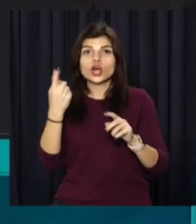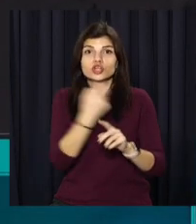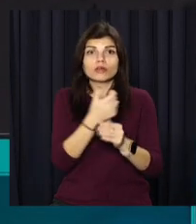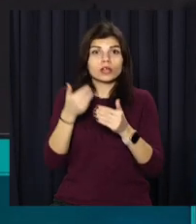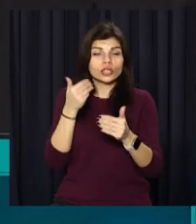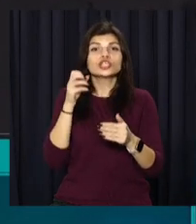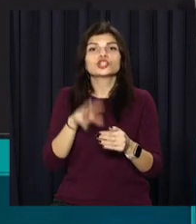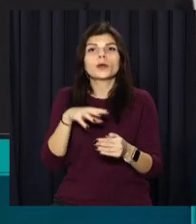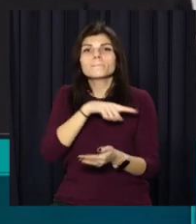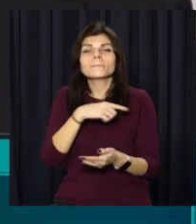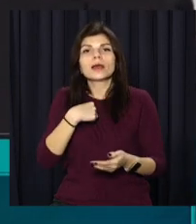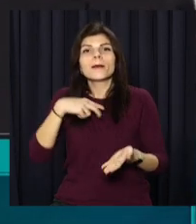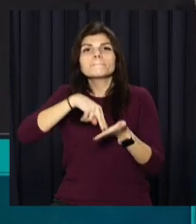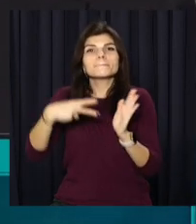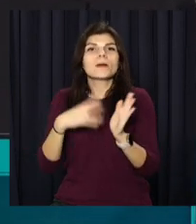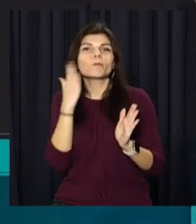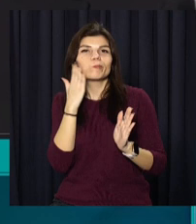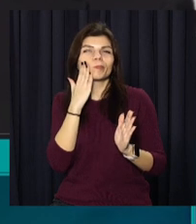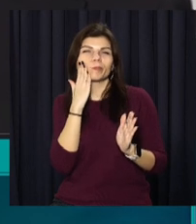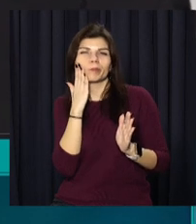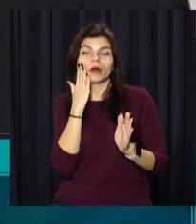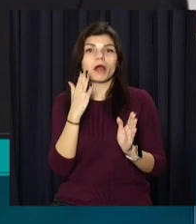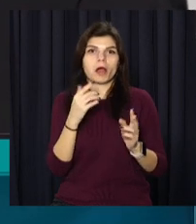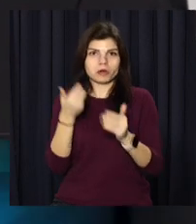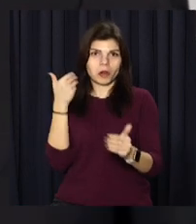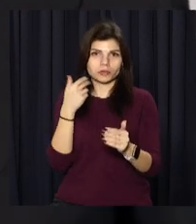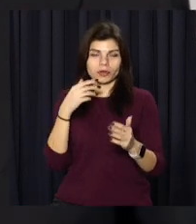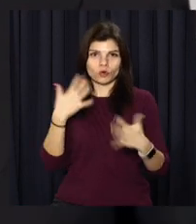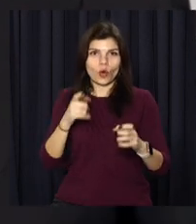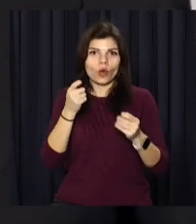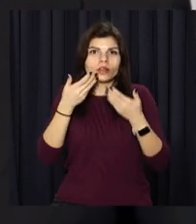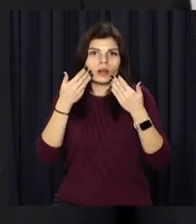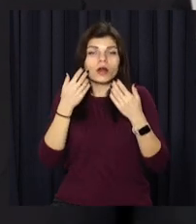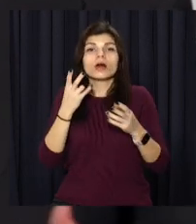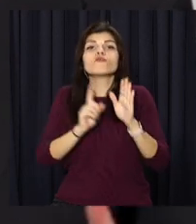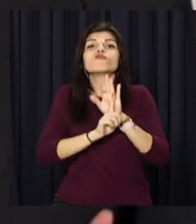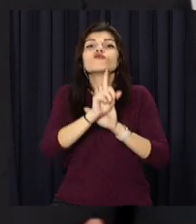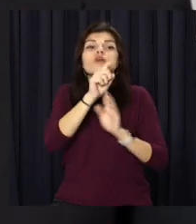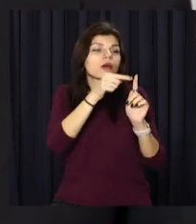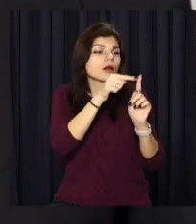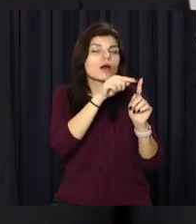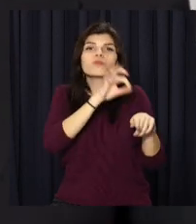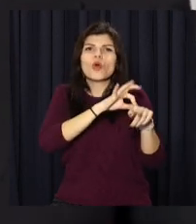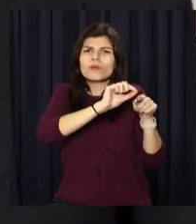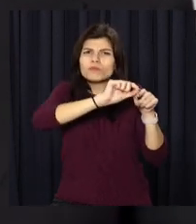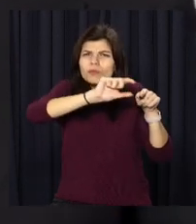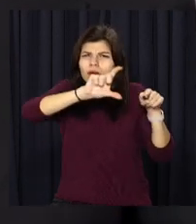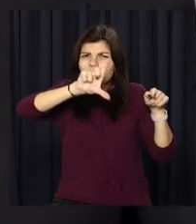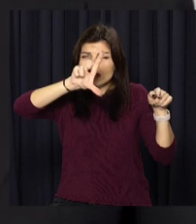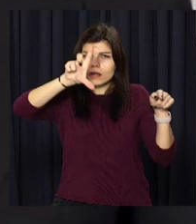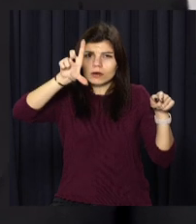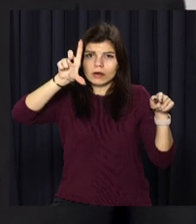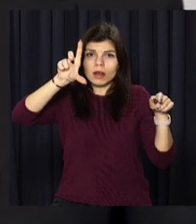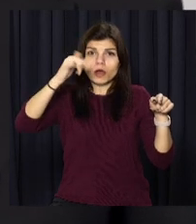раніше, ніж це показували наші прогнози. Від початку росту захворюваності зареєстровано зниження тижневої